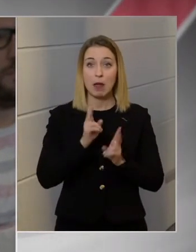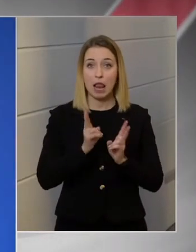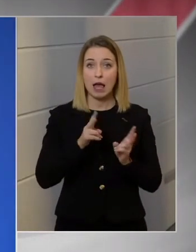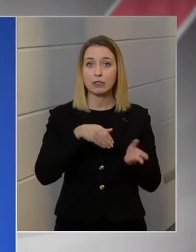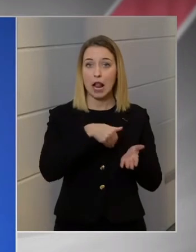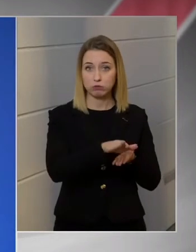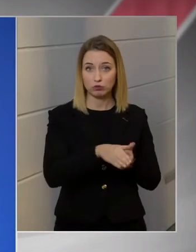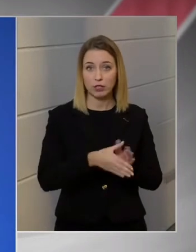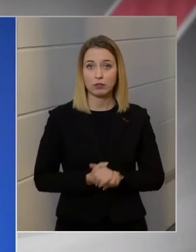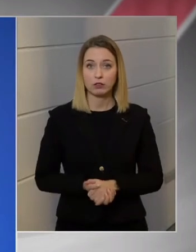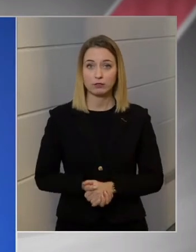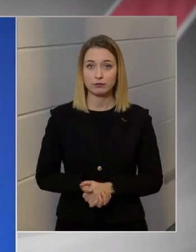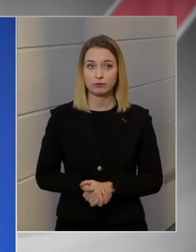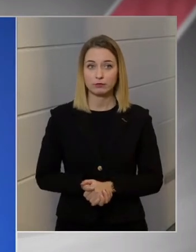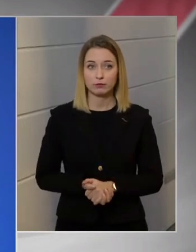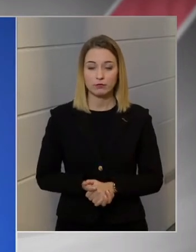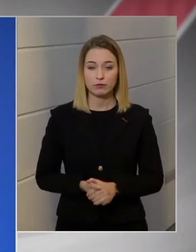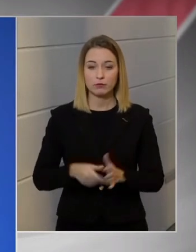bocsátani?